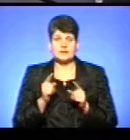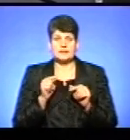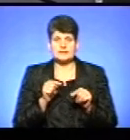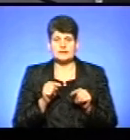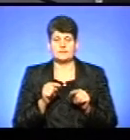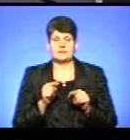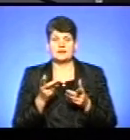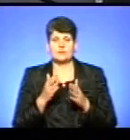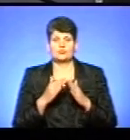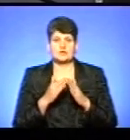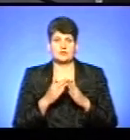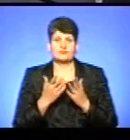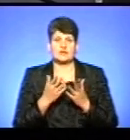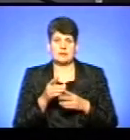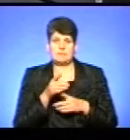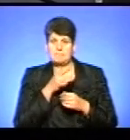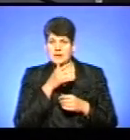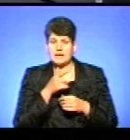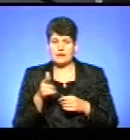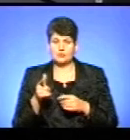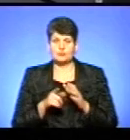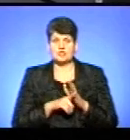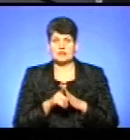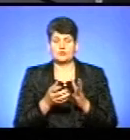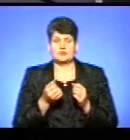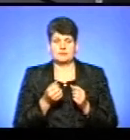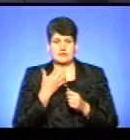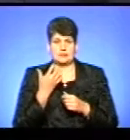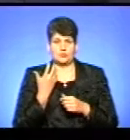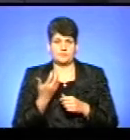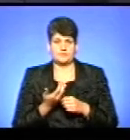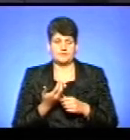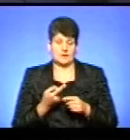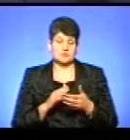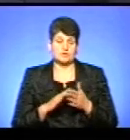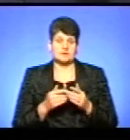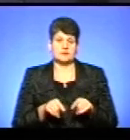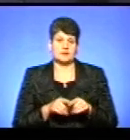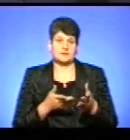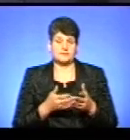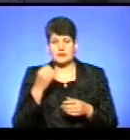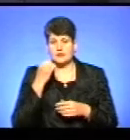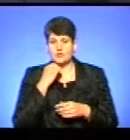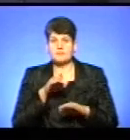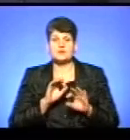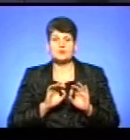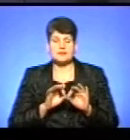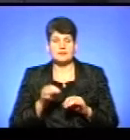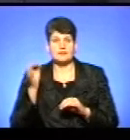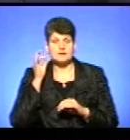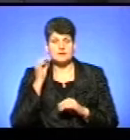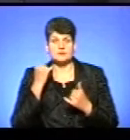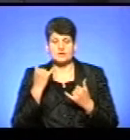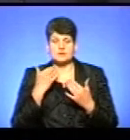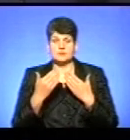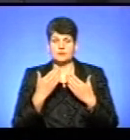який будинок захоче, в який період починати отримувати теплову енергію. Така ситуація. Тож я дякую вам за роз'яснення. І нагадаю, що ми